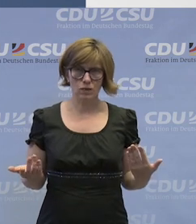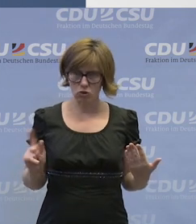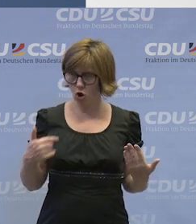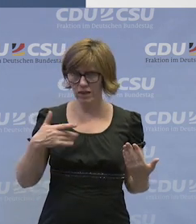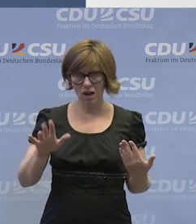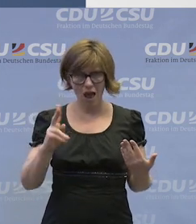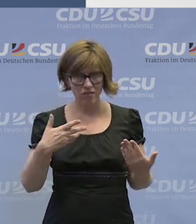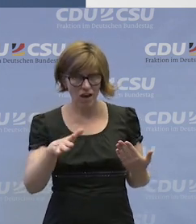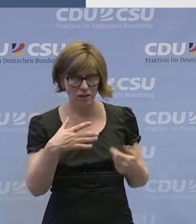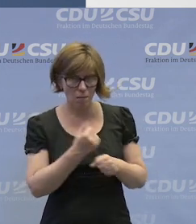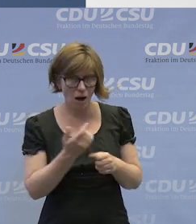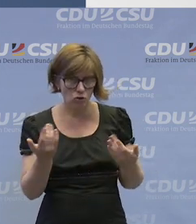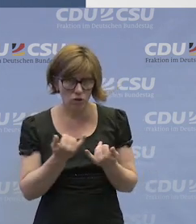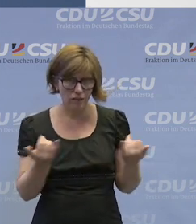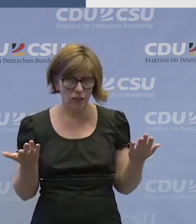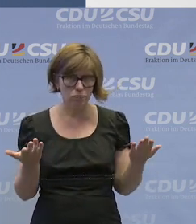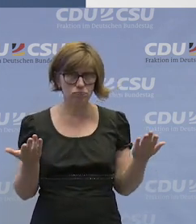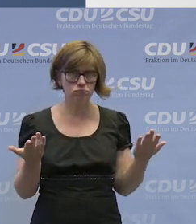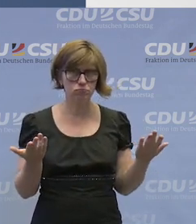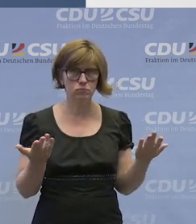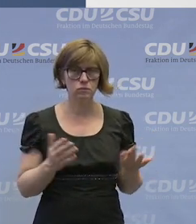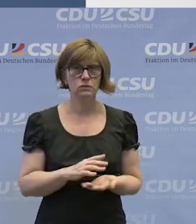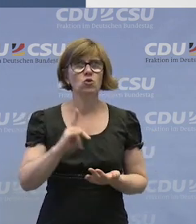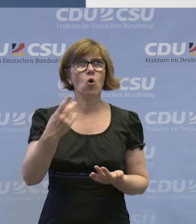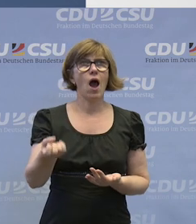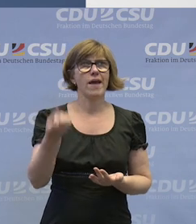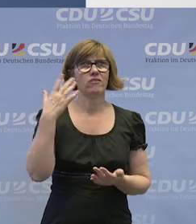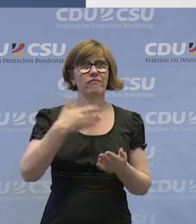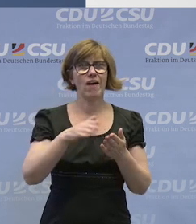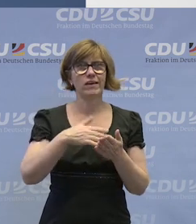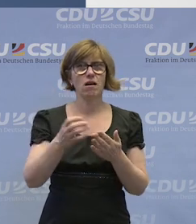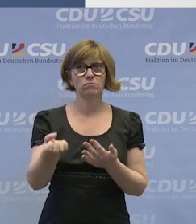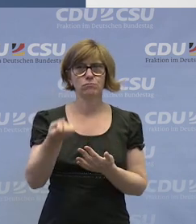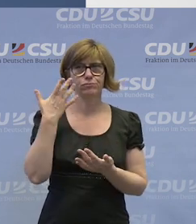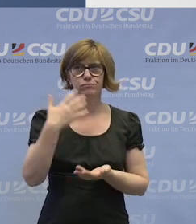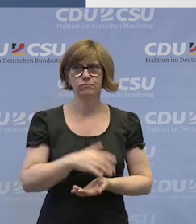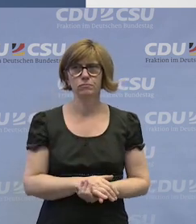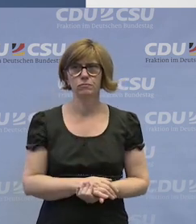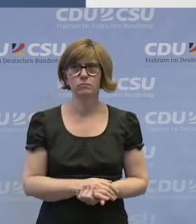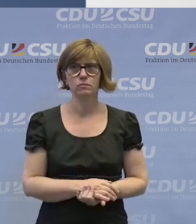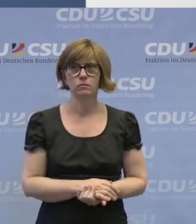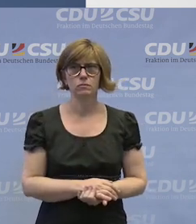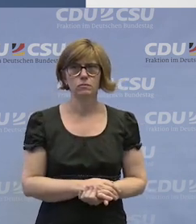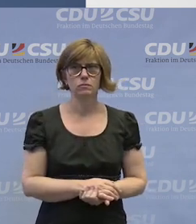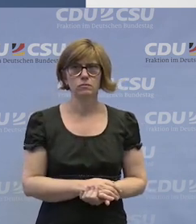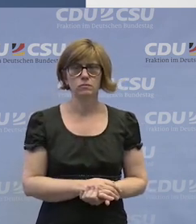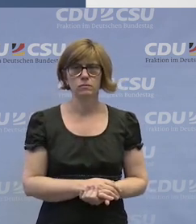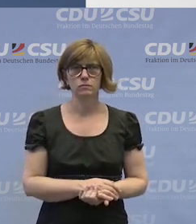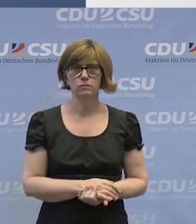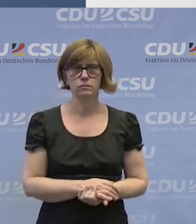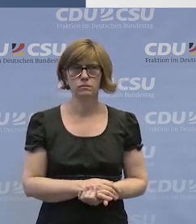Da sieht man es. Jetzt müsste es noch eins weitergehen. Geht das irgendwie?